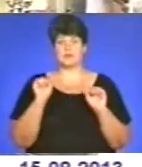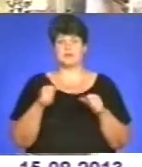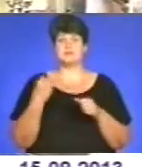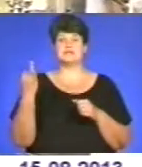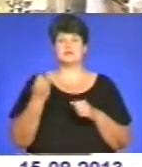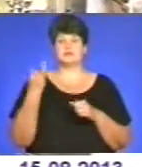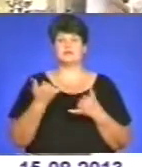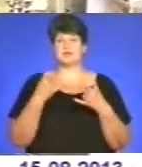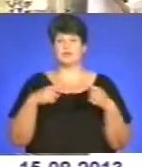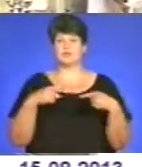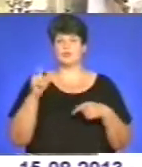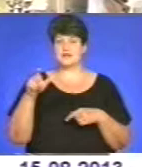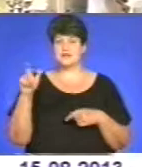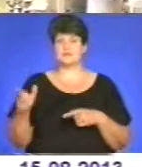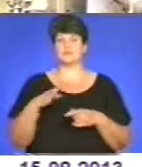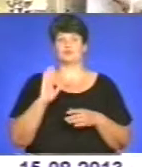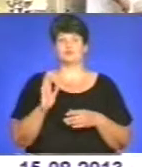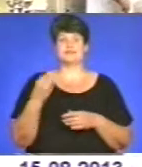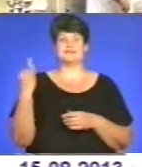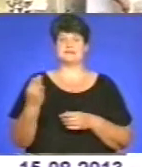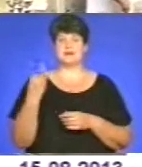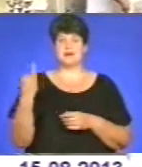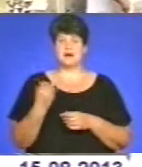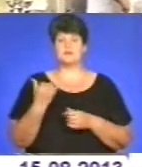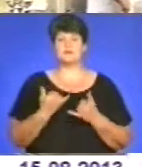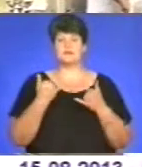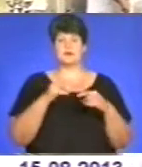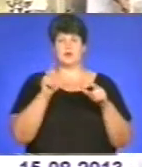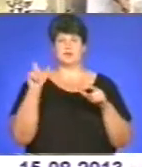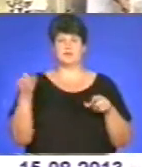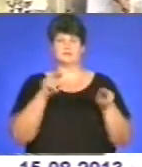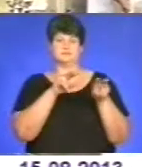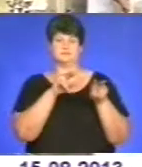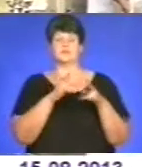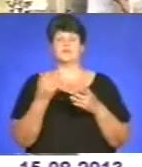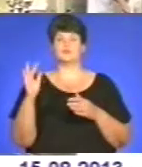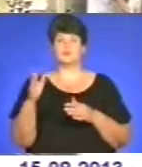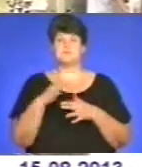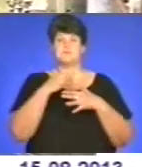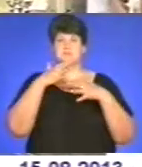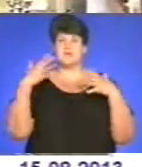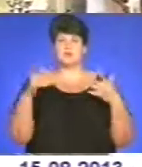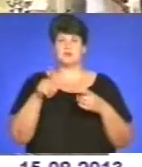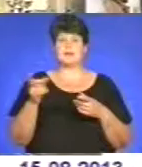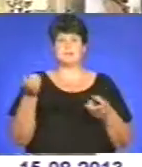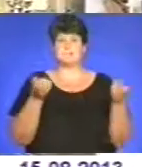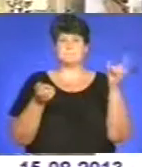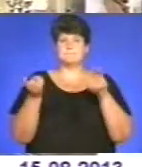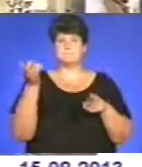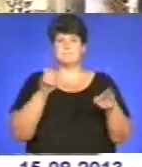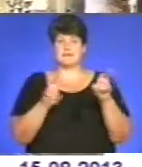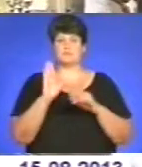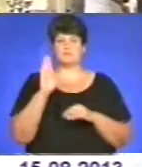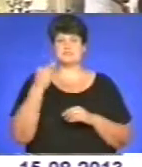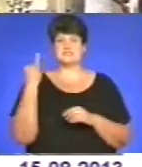футболістів, і буде цікавіший для глядачів, і, можливо, більше людей прийде, тих, яким буде